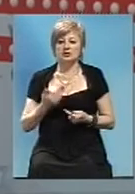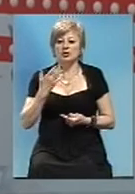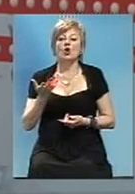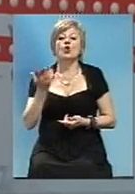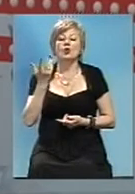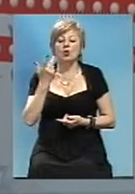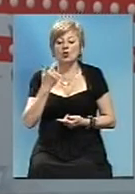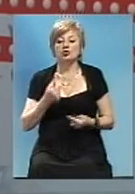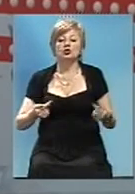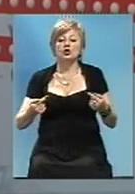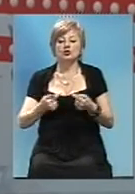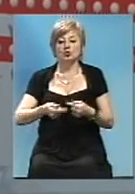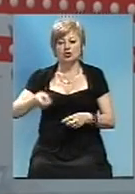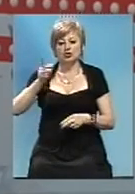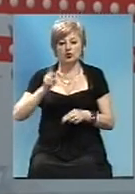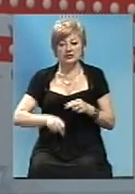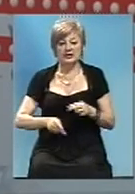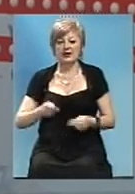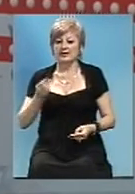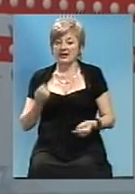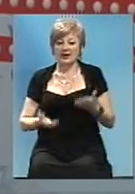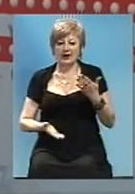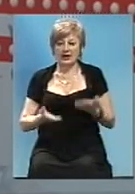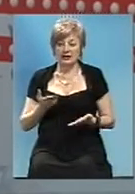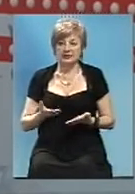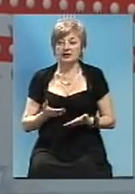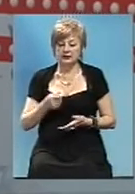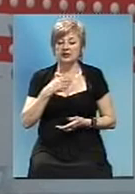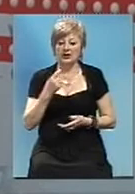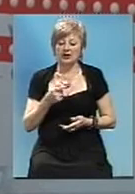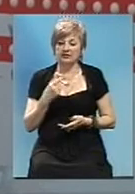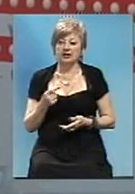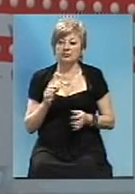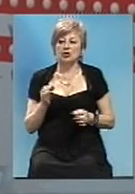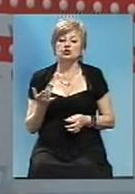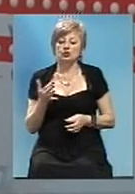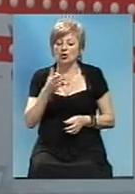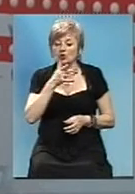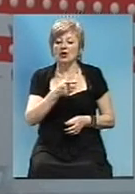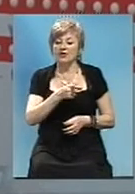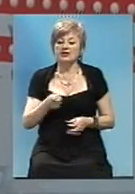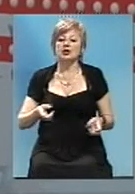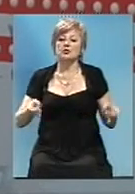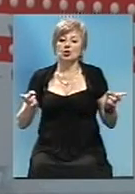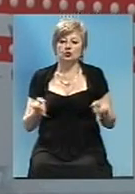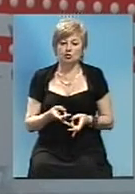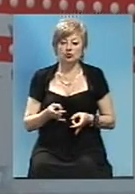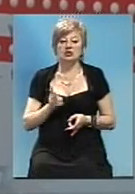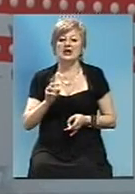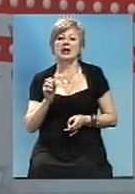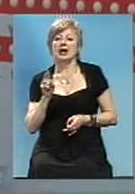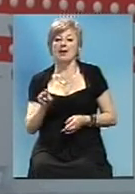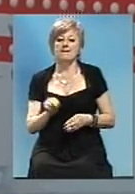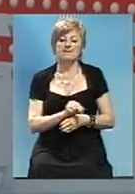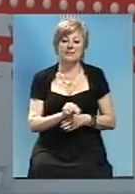остаточно завершать, а якщо гіпотетично говорити, скільки часу потрібно для капітального